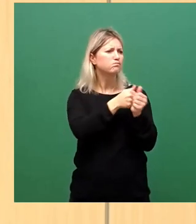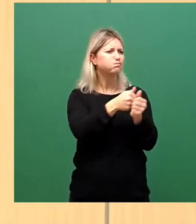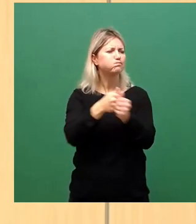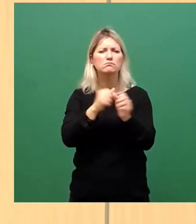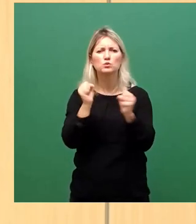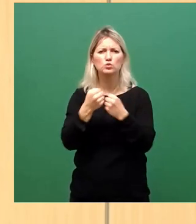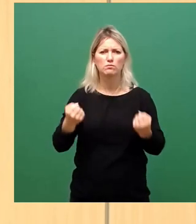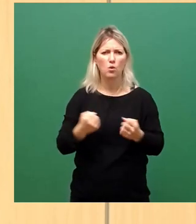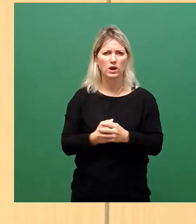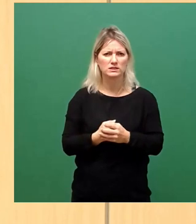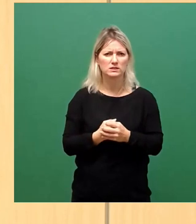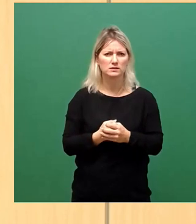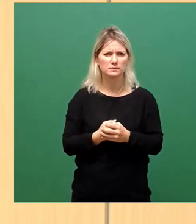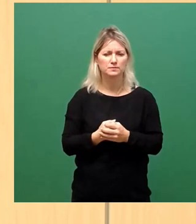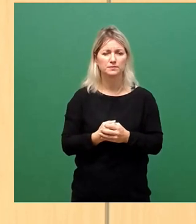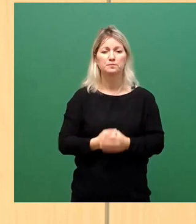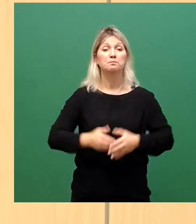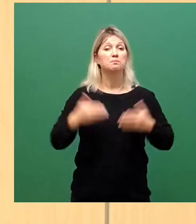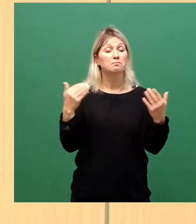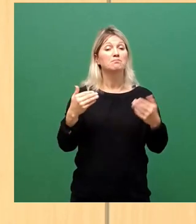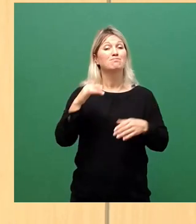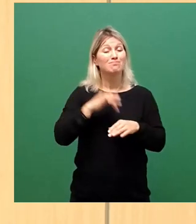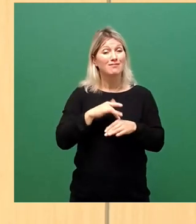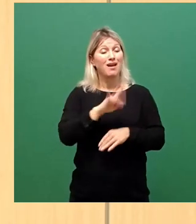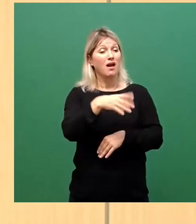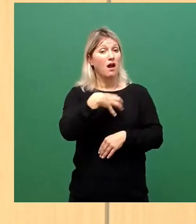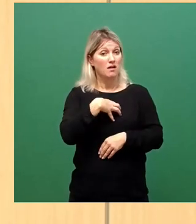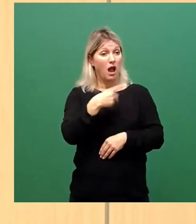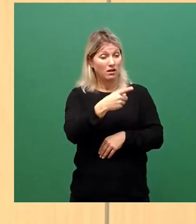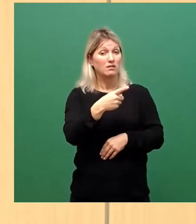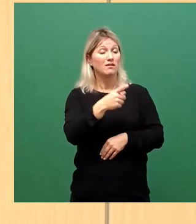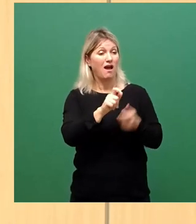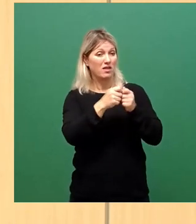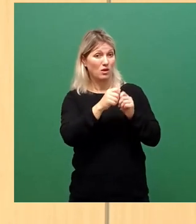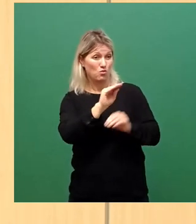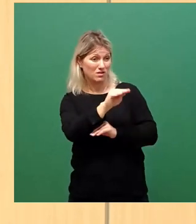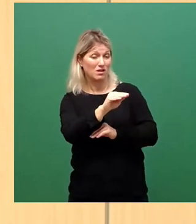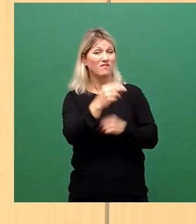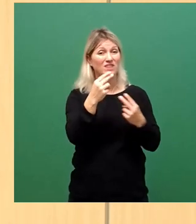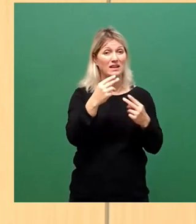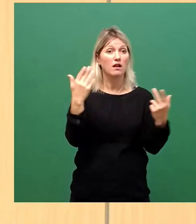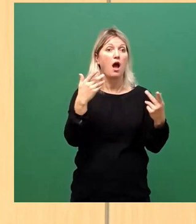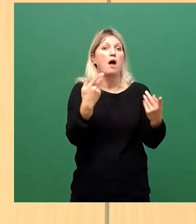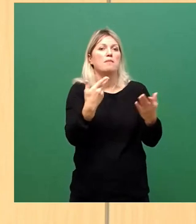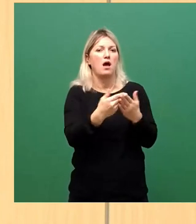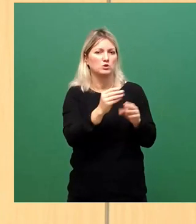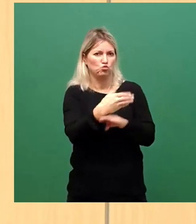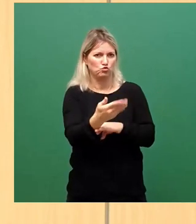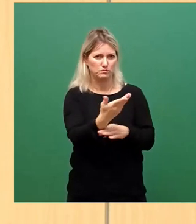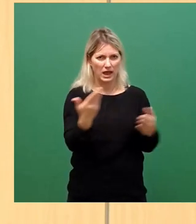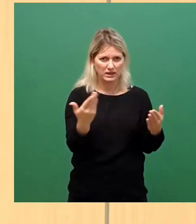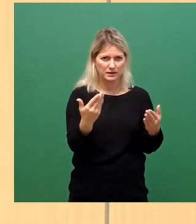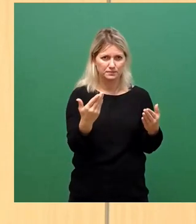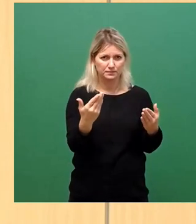Die Änderungen zur Information durch die Erkrankten selbst sind sinnvoll und richtig. Aus unserer Richtung sogar eher zu spät. Wer da immer noch eine